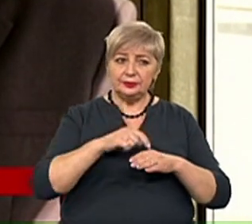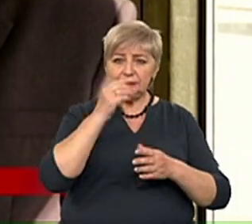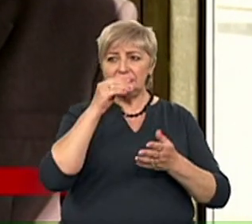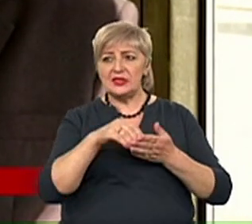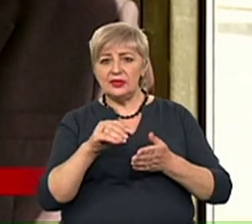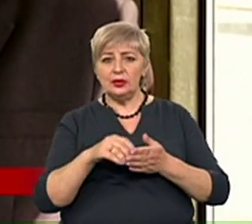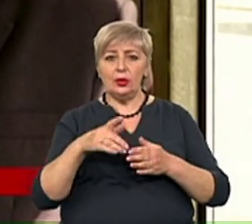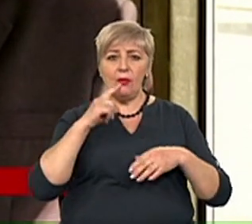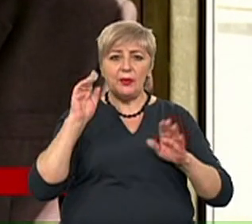птичього гриппа.